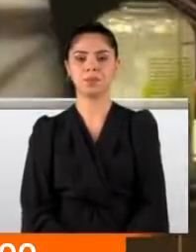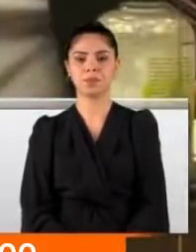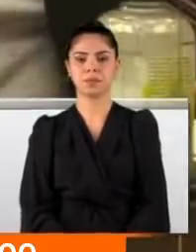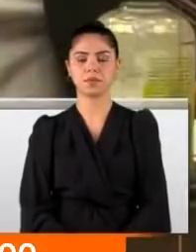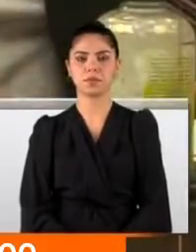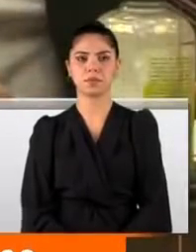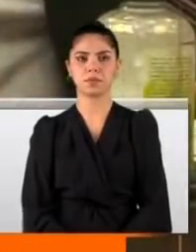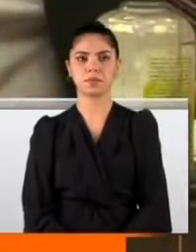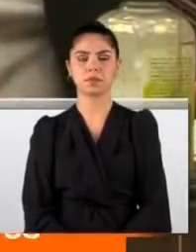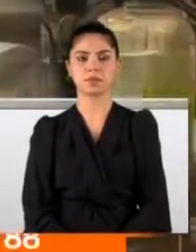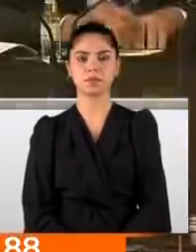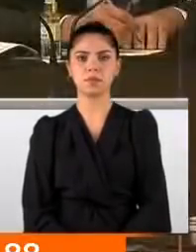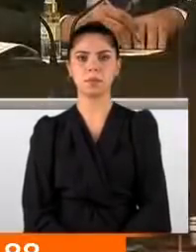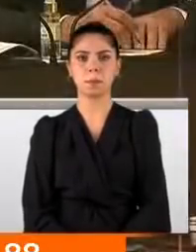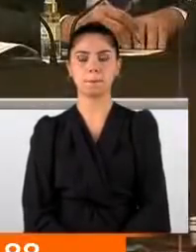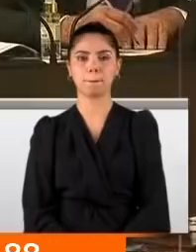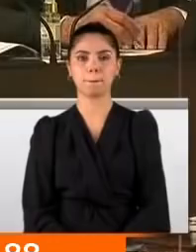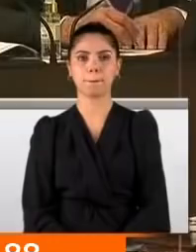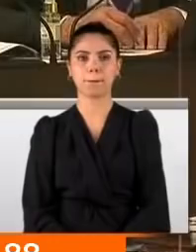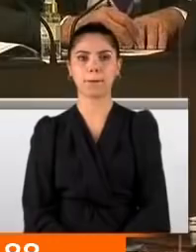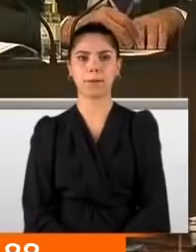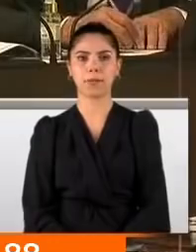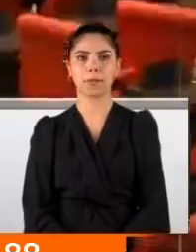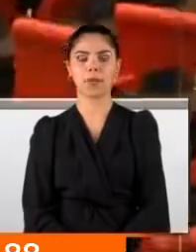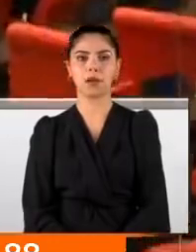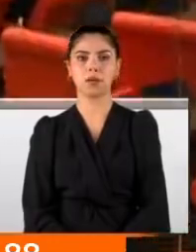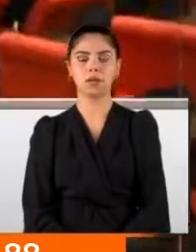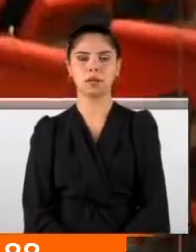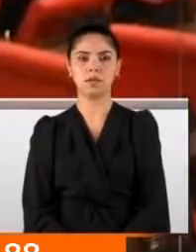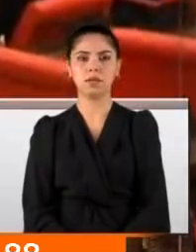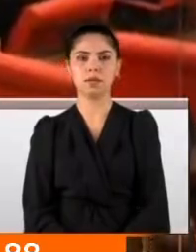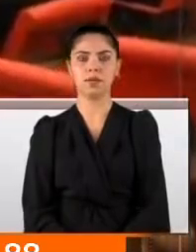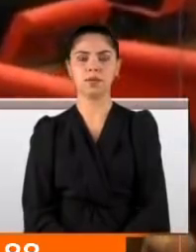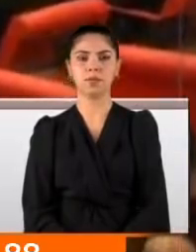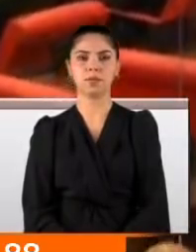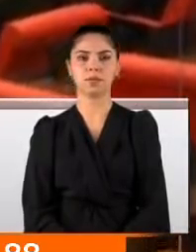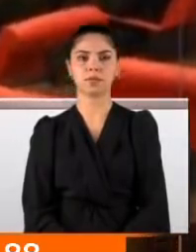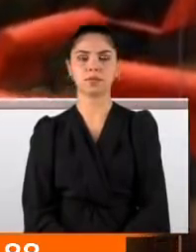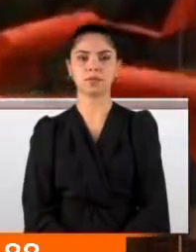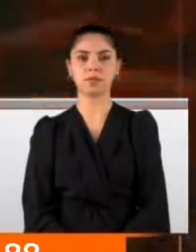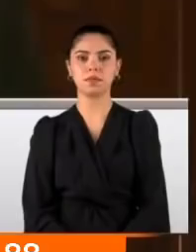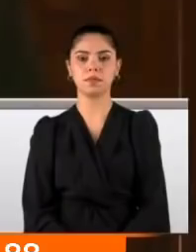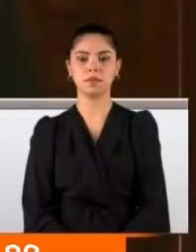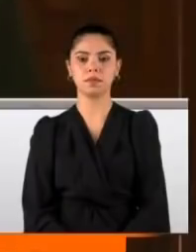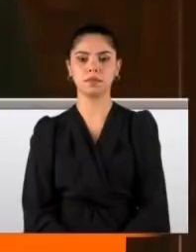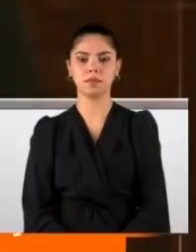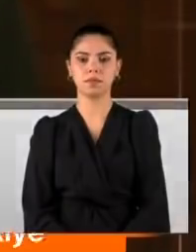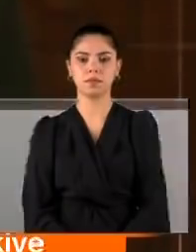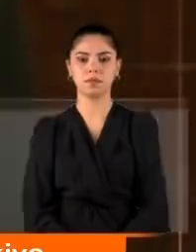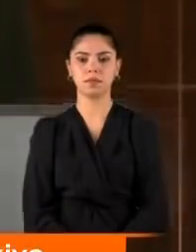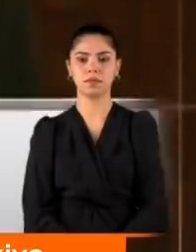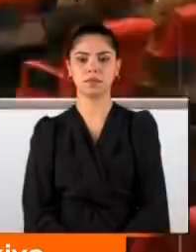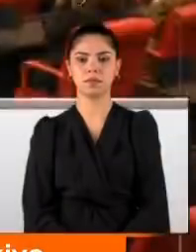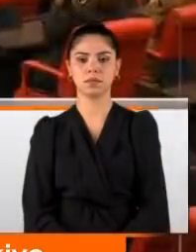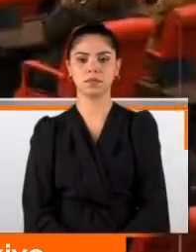ben değilim. Ya arkadaşınız var. Karışıyorsunuz. Ben de daha başlamazsanızı var. Arkadaşlar. Hayır başka kimse bizim